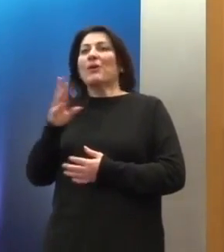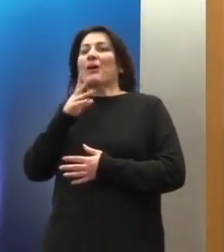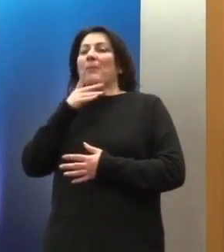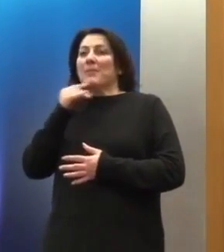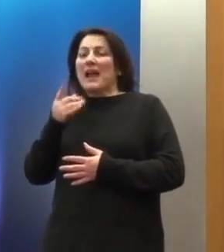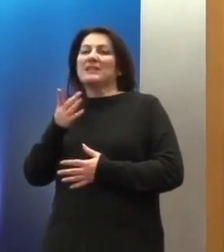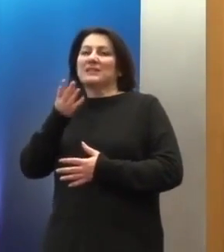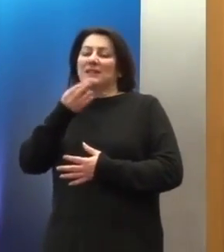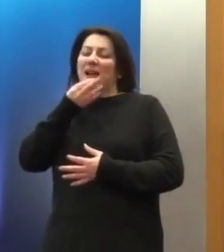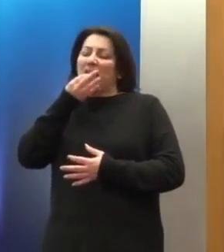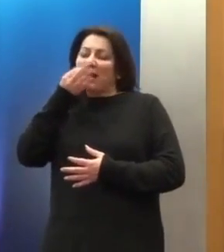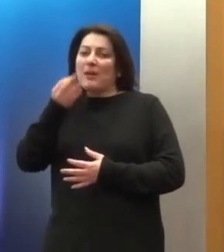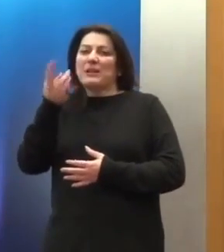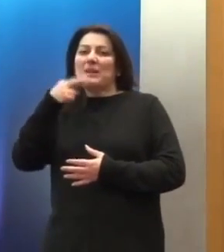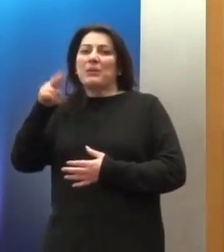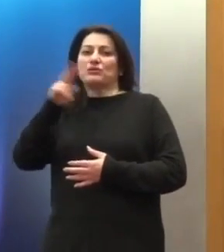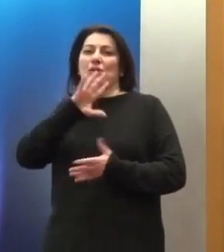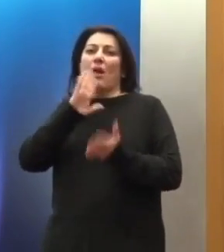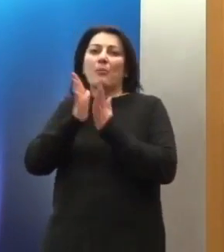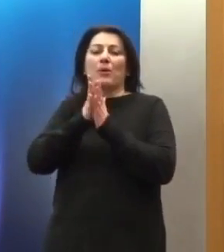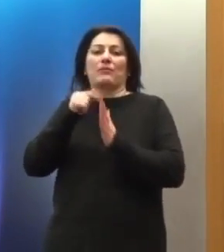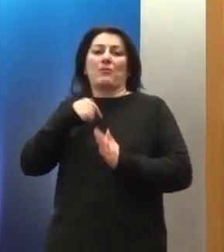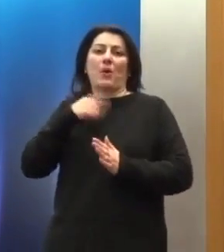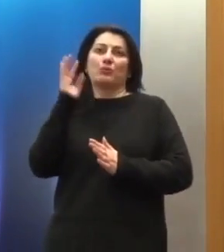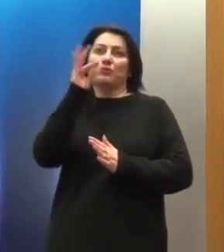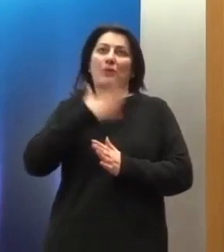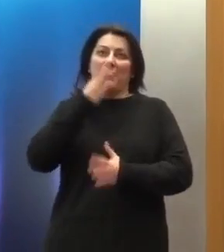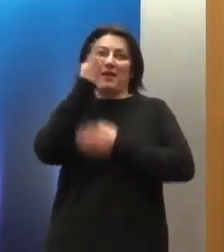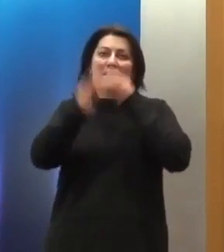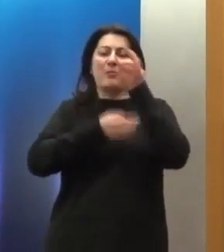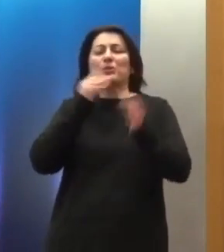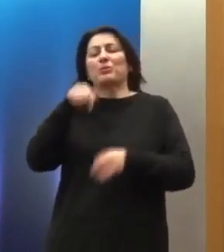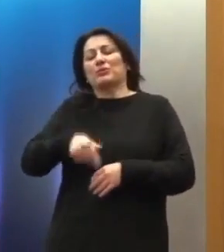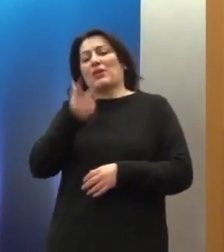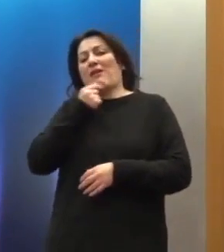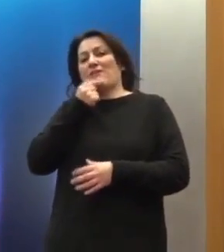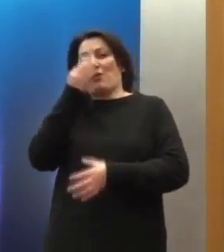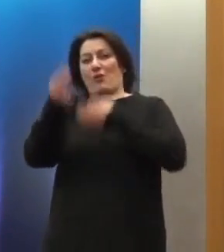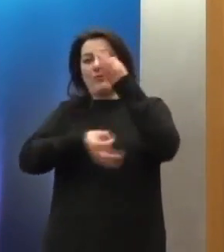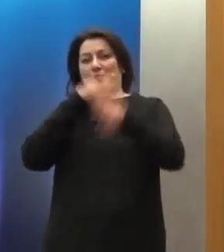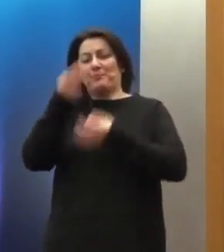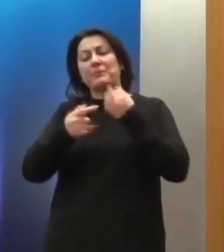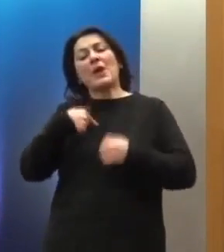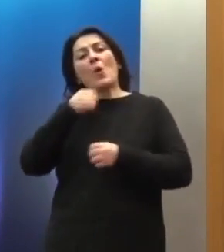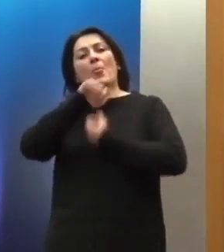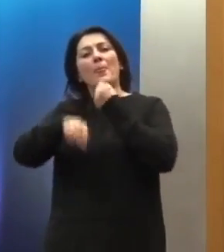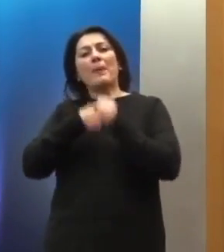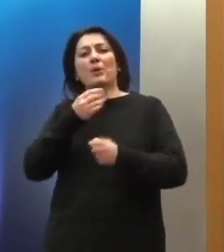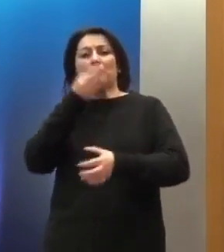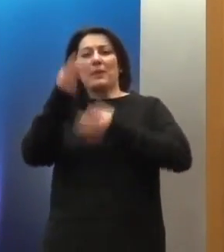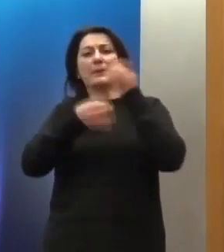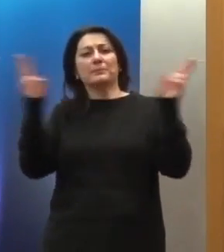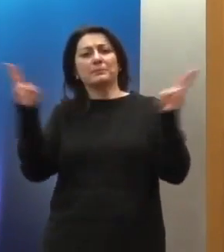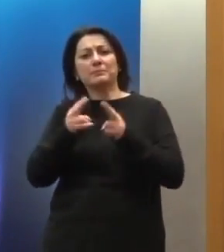πω, οπότε είναι όλα πολύ πιο εύκολα για μένα. Θα προσπαθήσω, συνεπώς, πολύ σύντομα να αναφερθώ σε